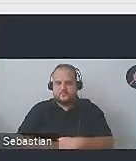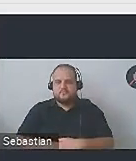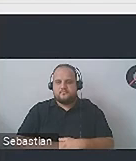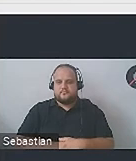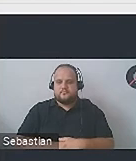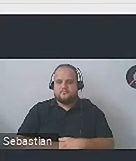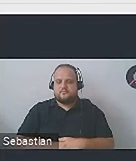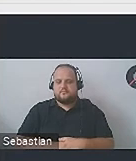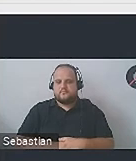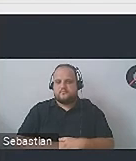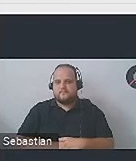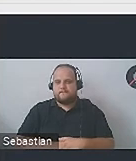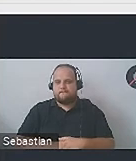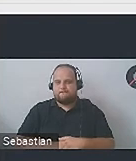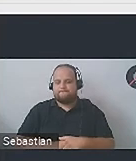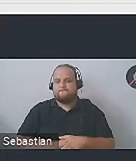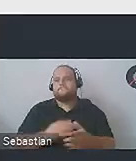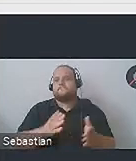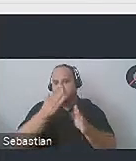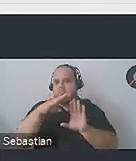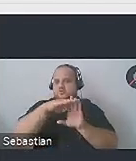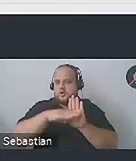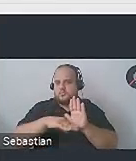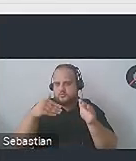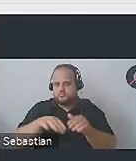tworzyć, jak to wszystko działa, w scenariusz zajęć.